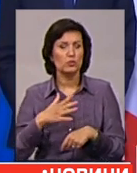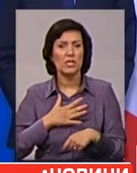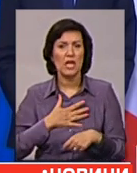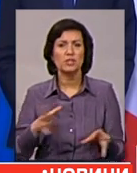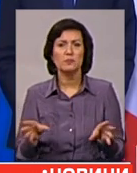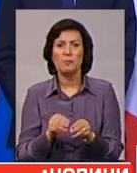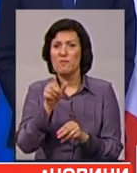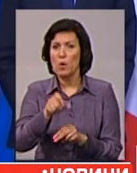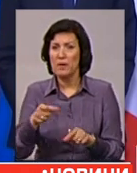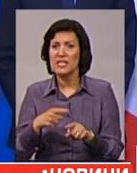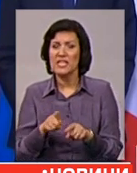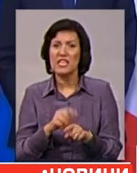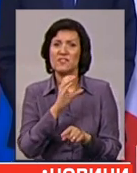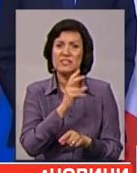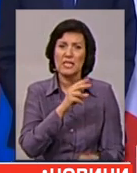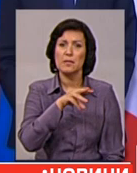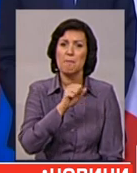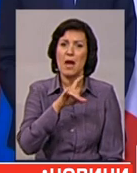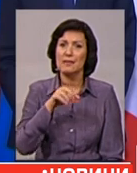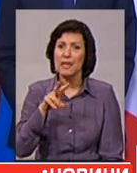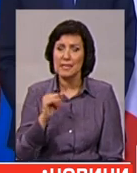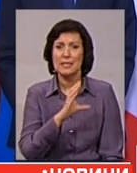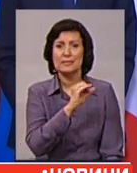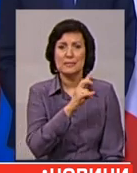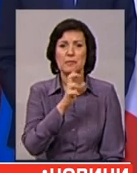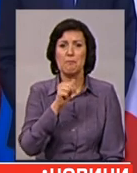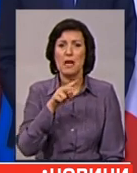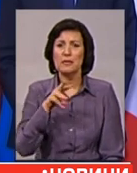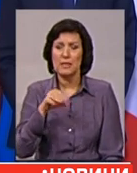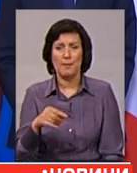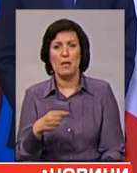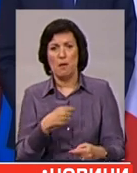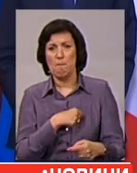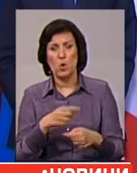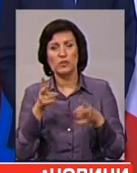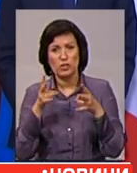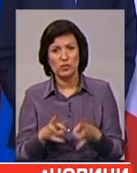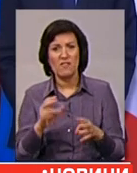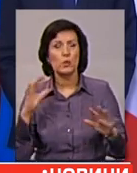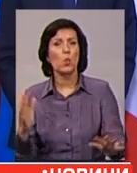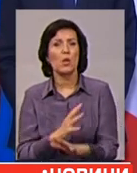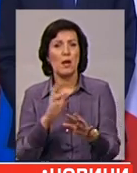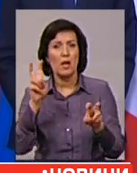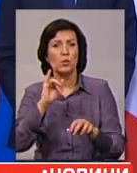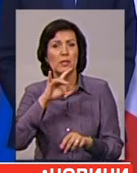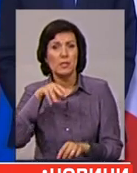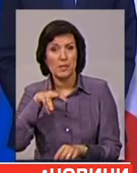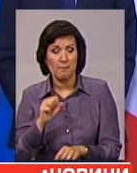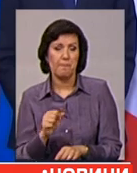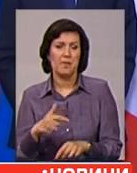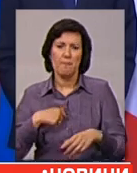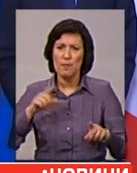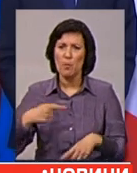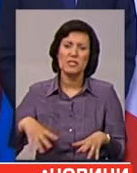нашим співгромадянам, які в Сен-Мартені та Сен-Бартелемі постраждали від урагану Ірма. Можливі, наслідки циклону передбачили наші служби, тож ми